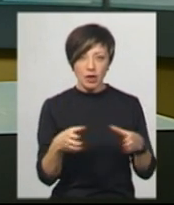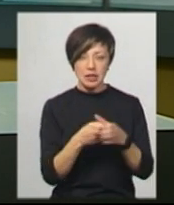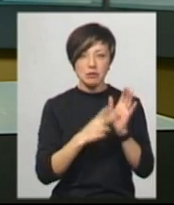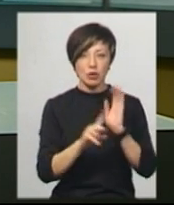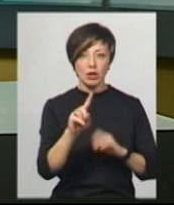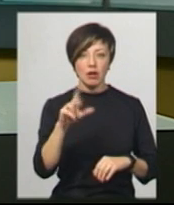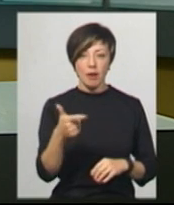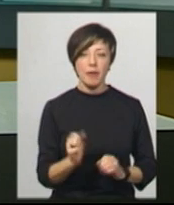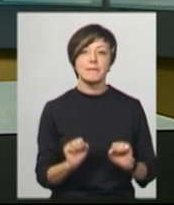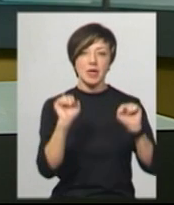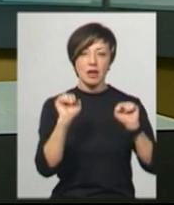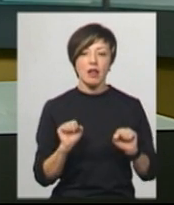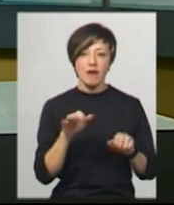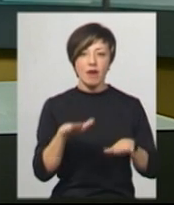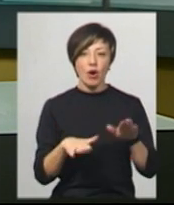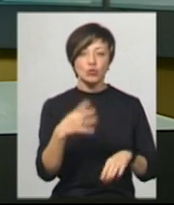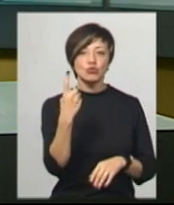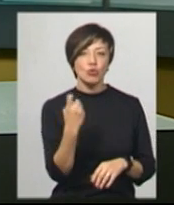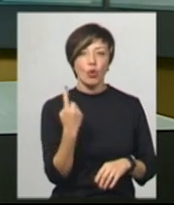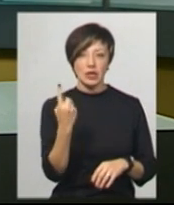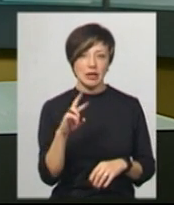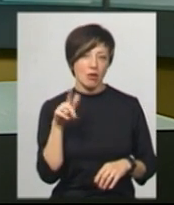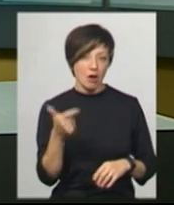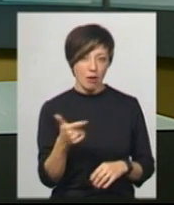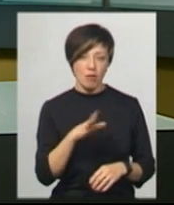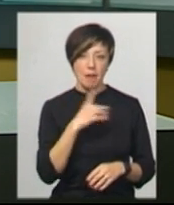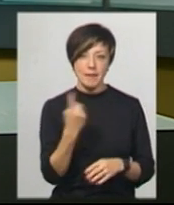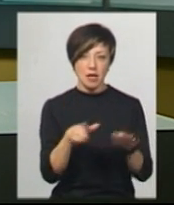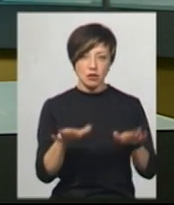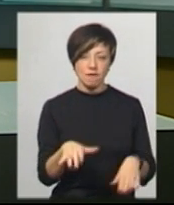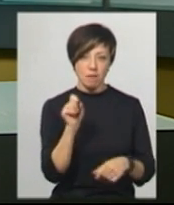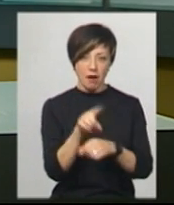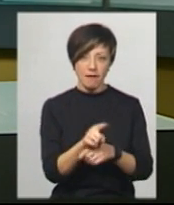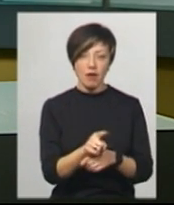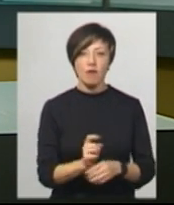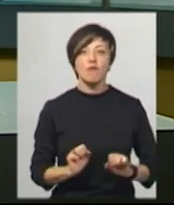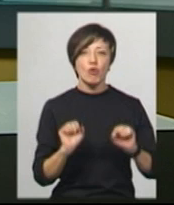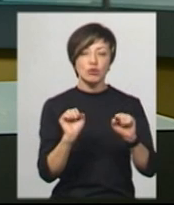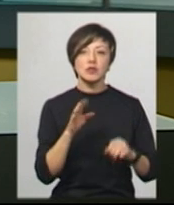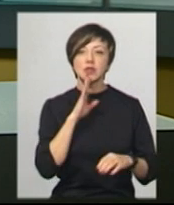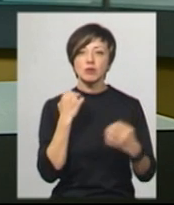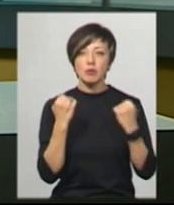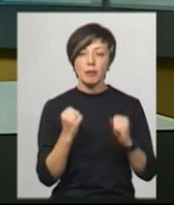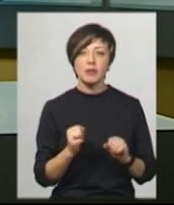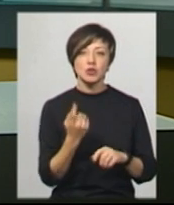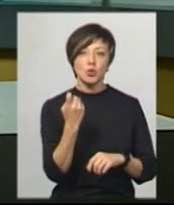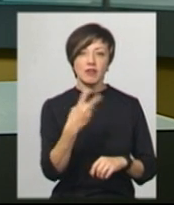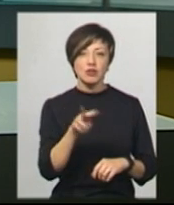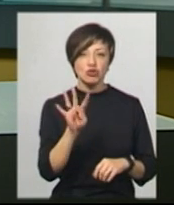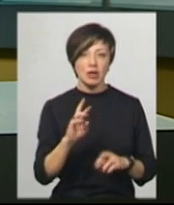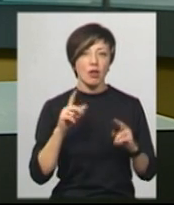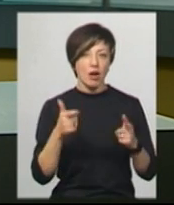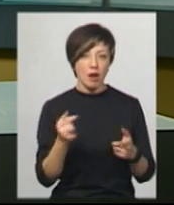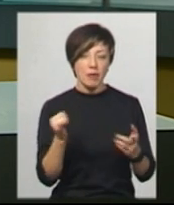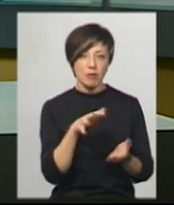кг у ривку підняла штангу вагою 101 кг та була першою у вправі. У поштовху спортсменка підняла 124